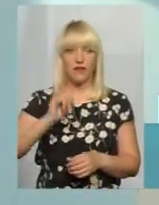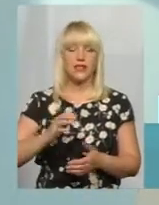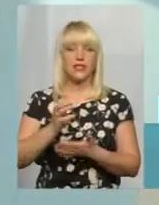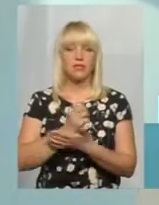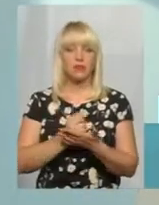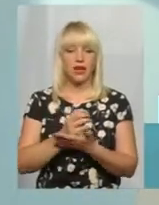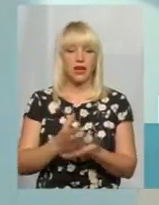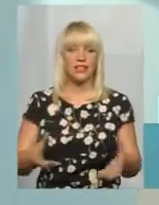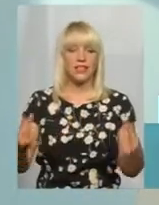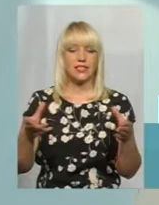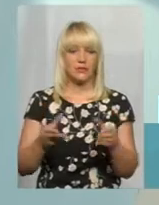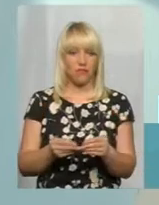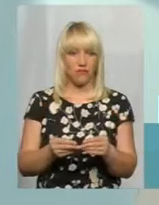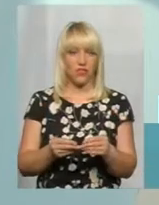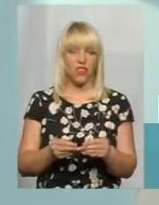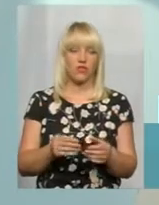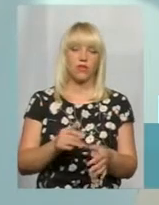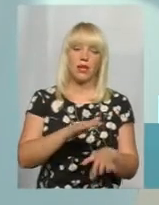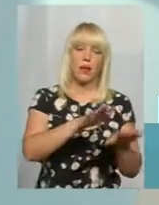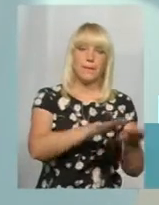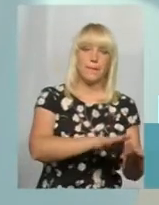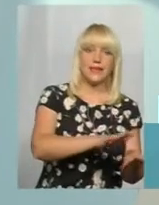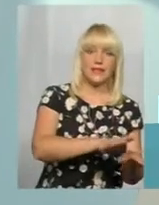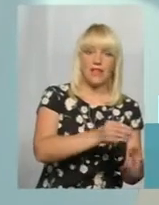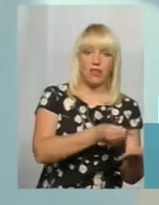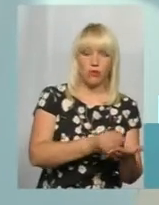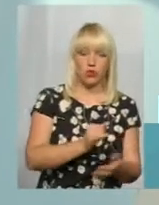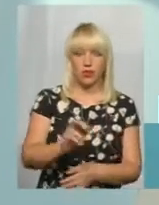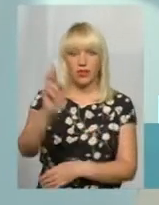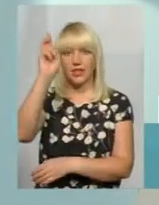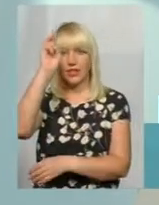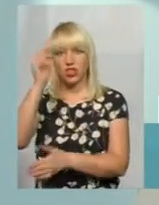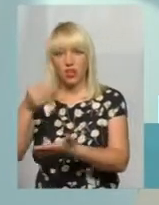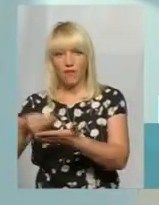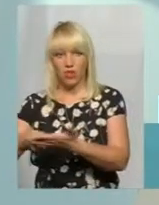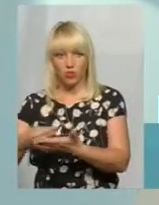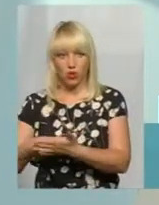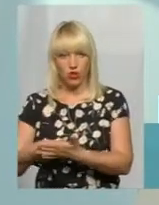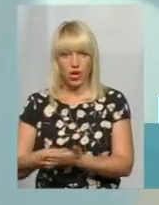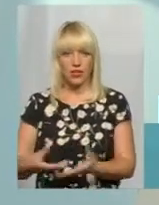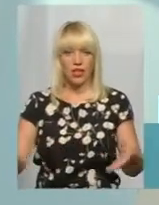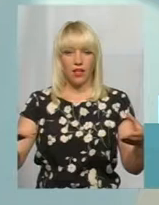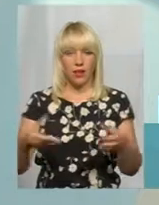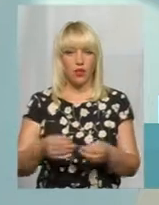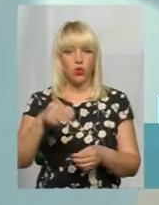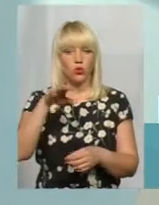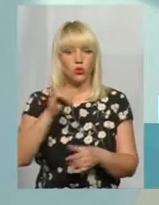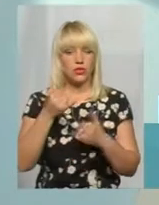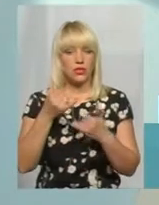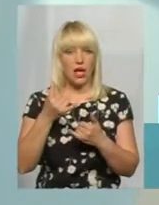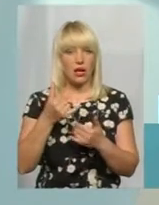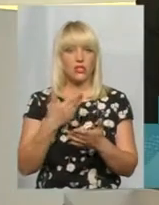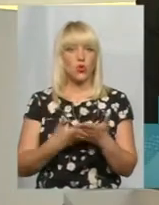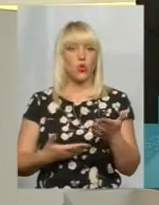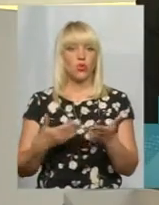співфінансувати, тобто з місцевих бюджетів частина і державних бюджетів частина, то зараз так орієнтовно